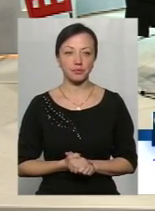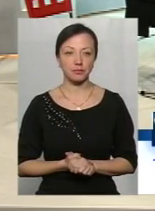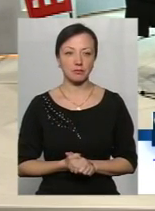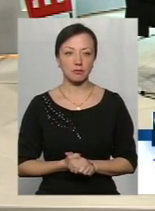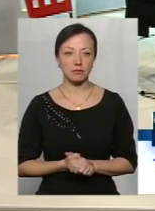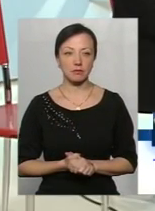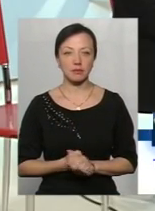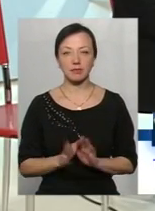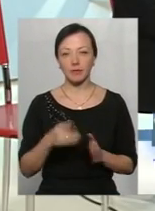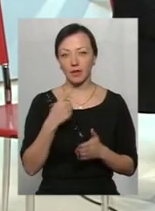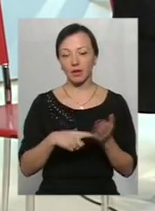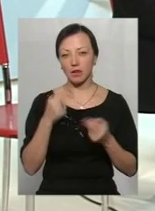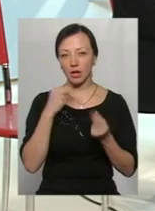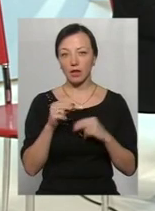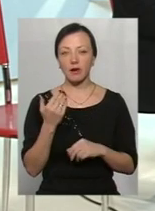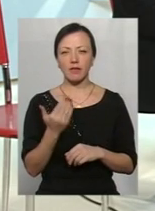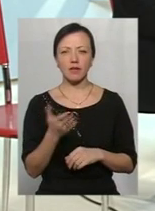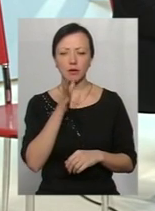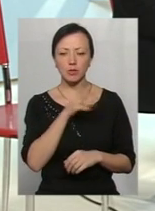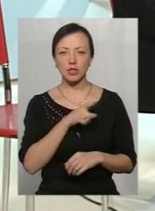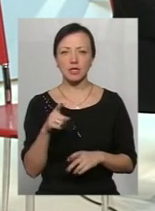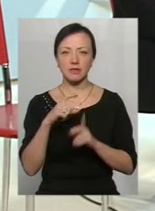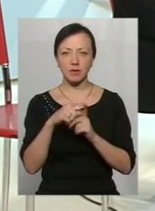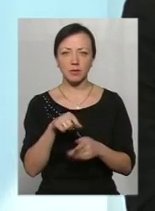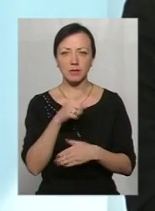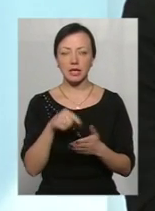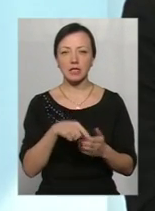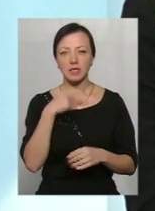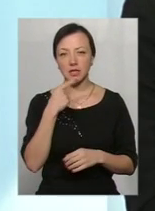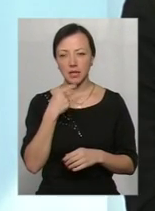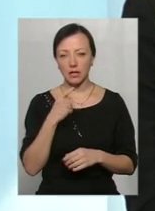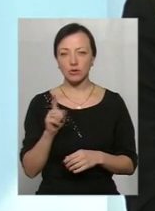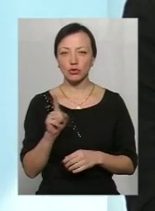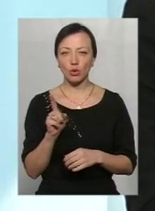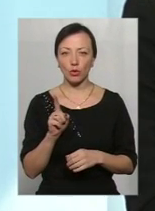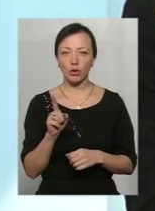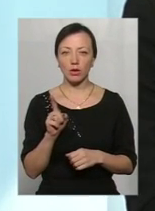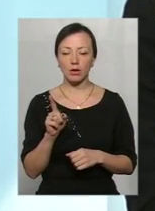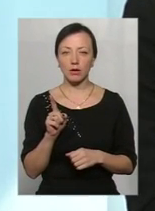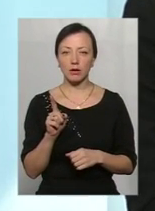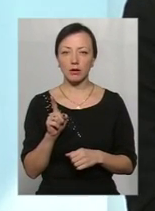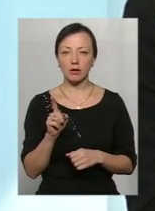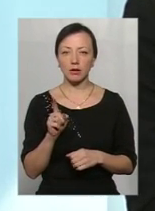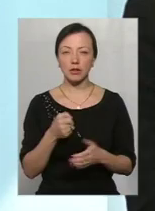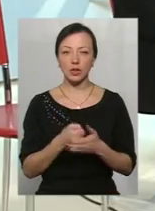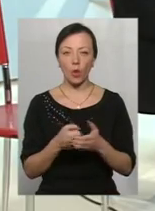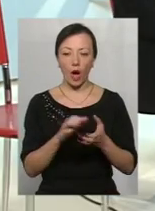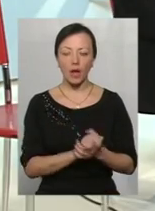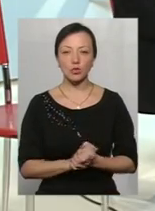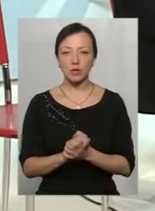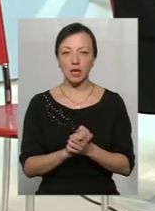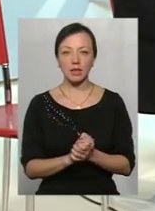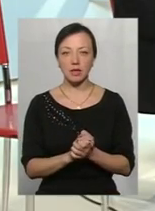Будемо надіятись на краще. Ви під час відповіді на це питання сказали таку річ, що до асоціації